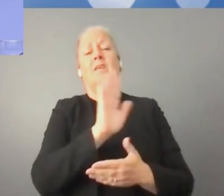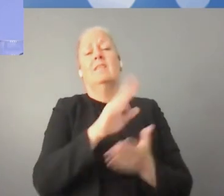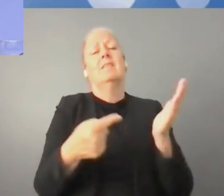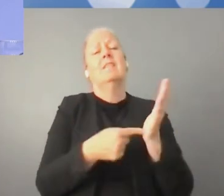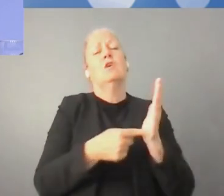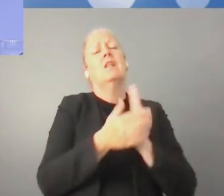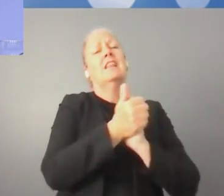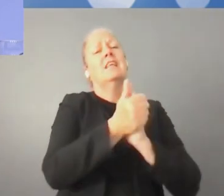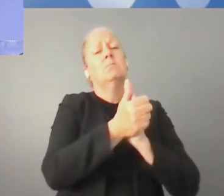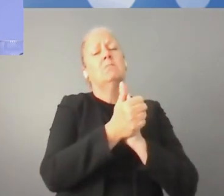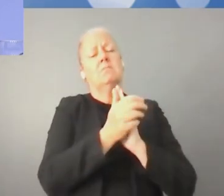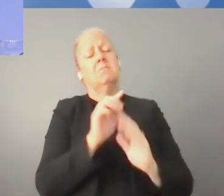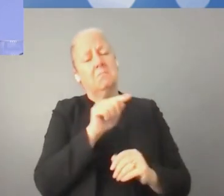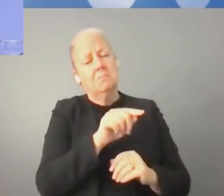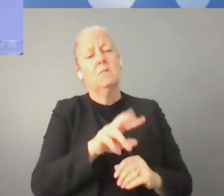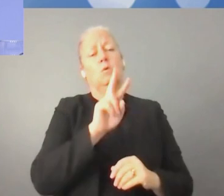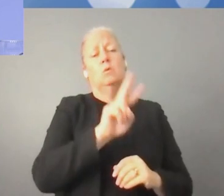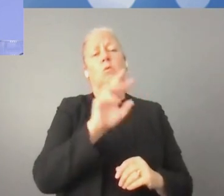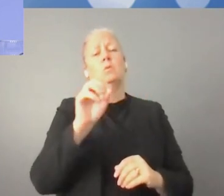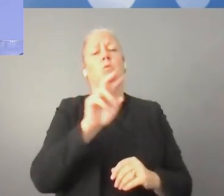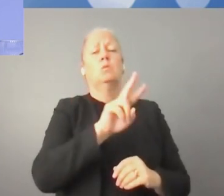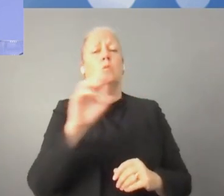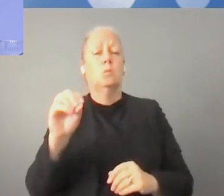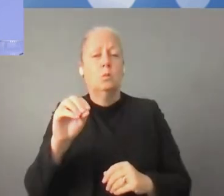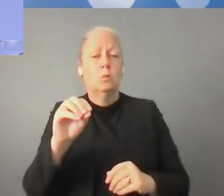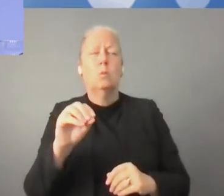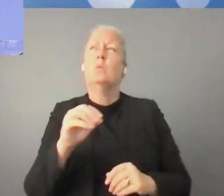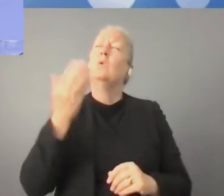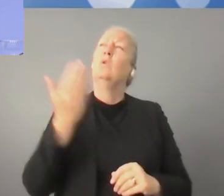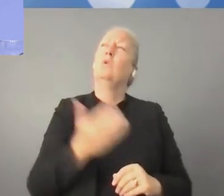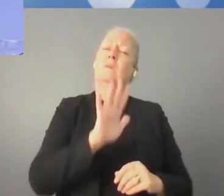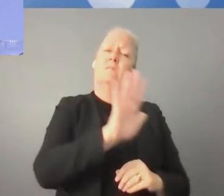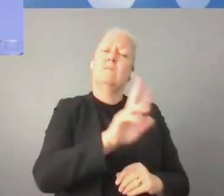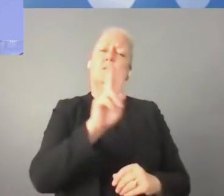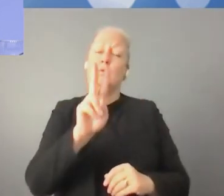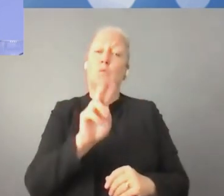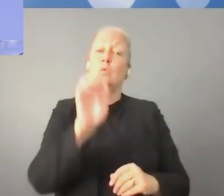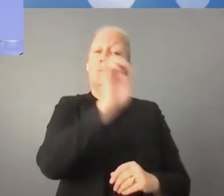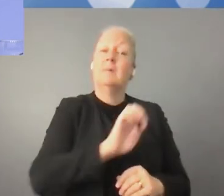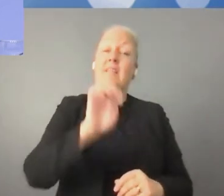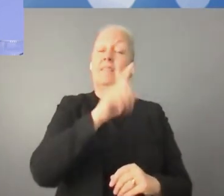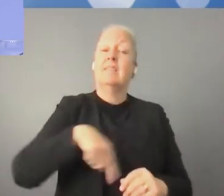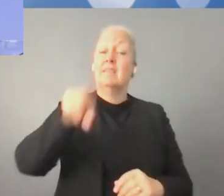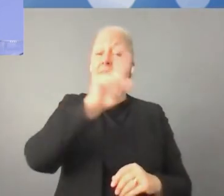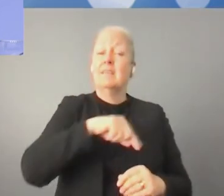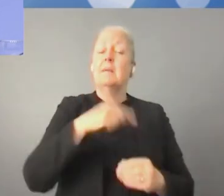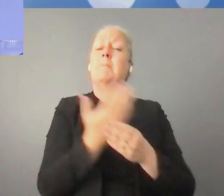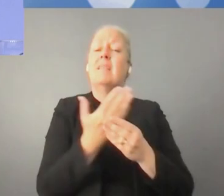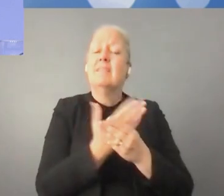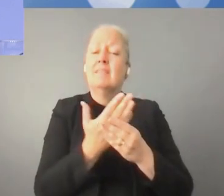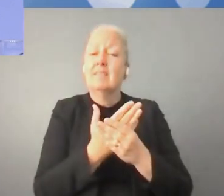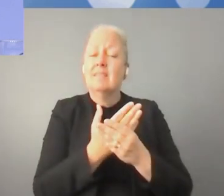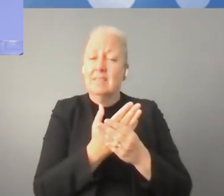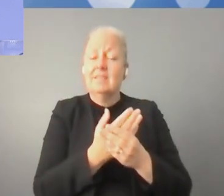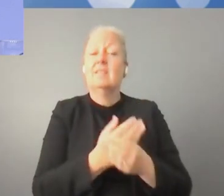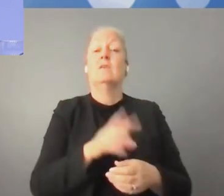بكل أنواع إمكانية إلغاء الإقصاء في